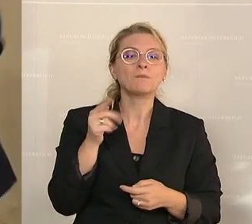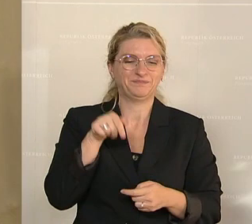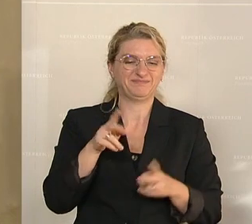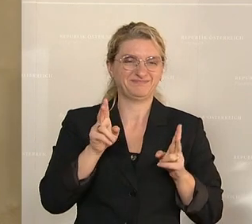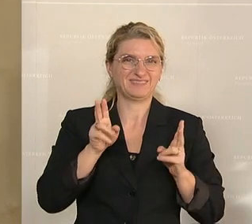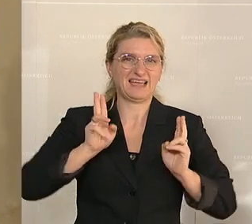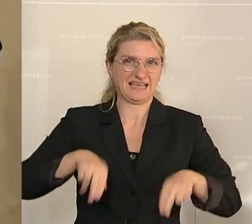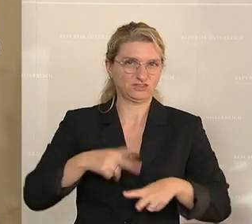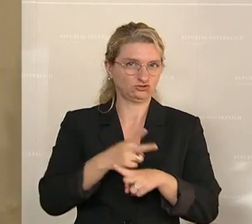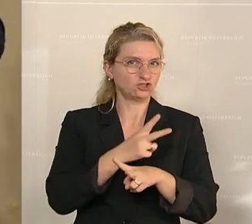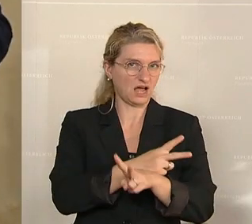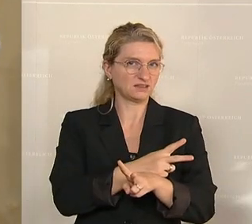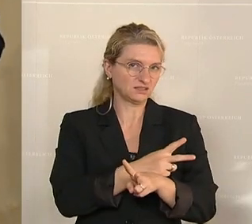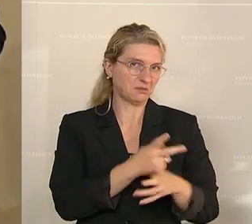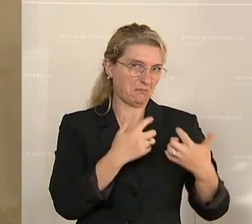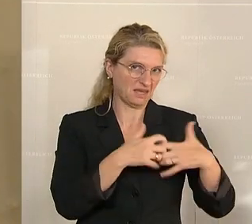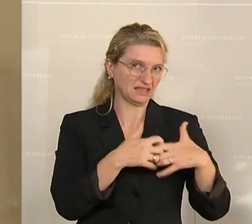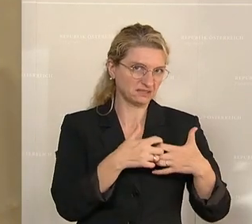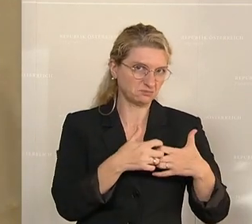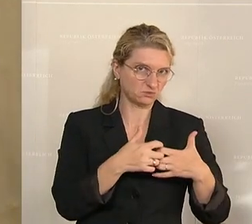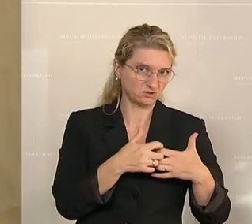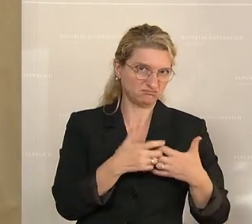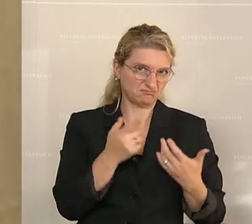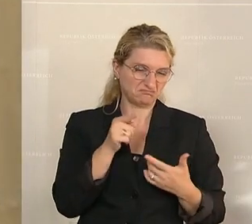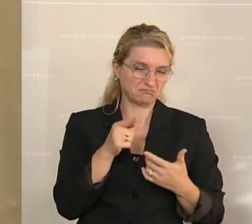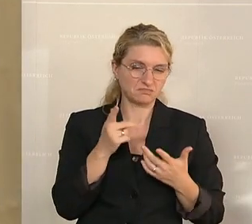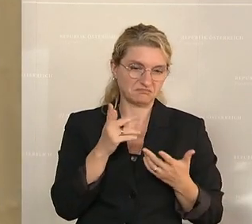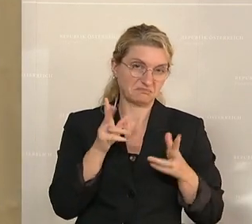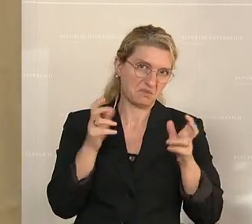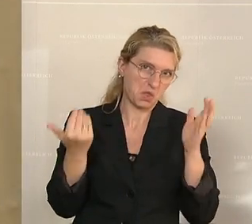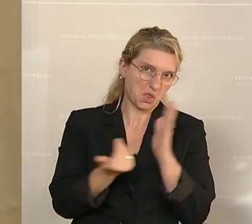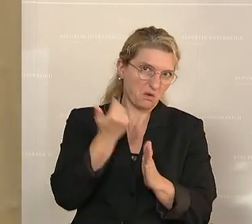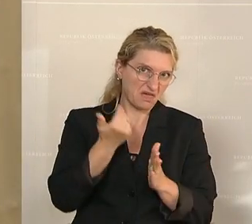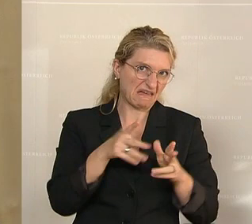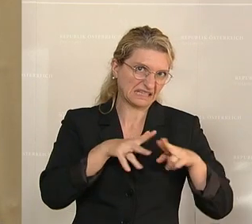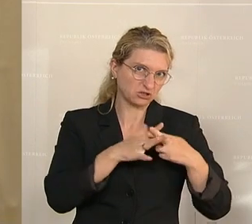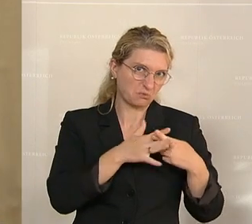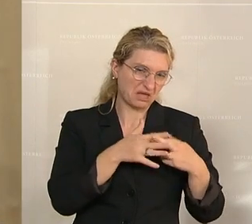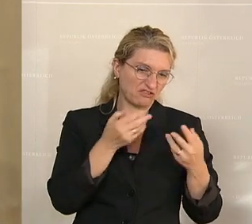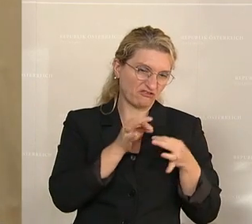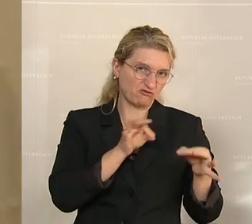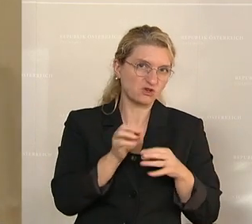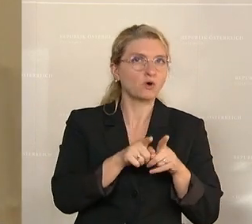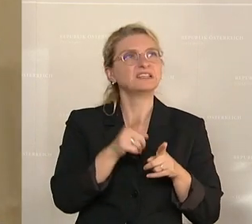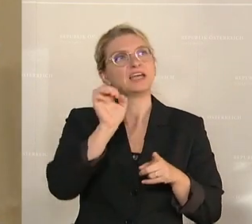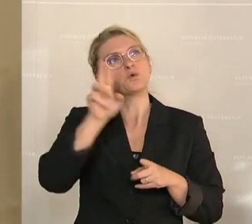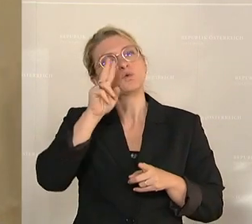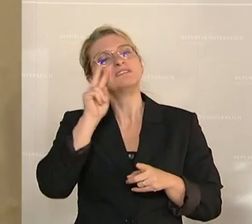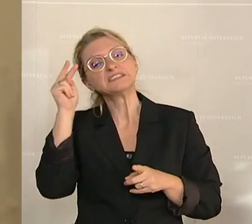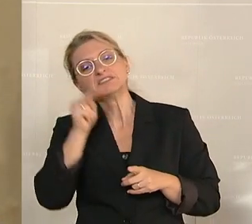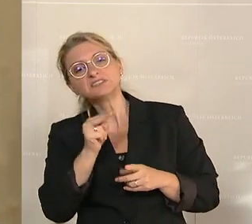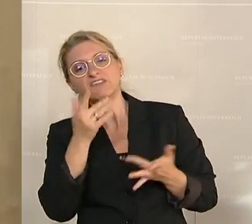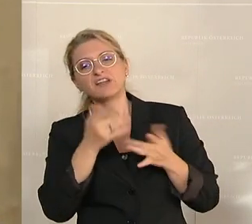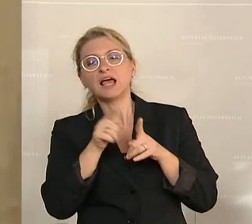Rechtsstaatsmechanismus, wie so schön heißt, das dürfte also das neue Instrument dafür sein, um vielleicht aus Sicht der Europäischen Union unliebsame